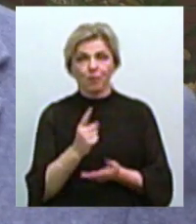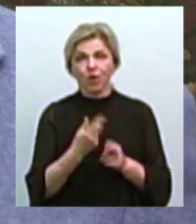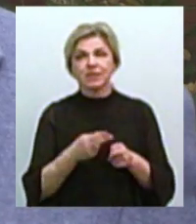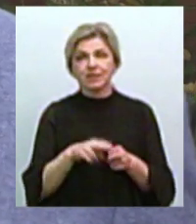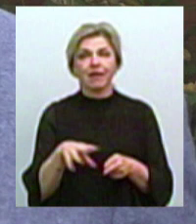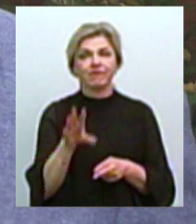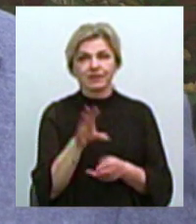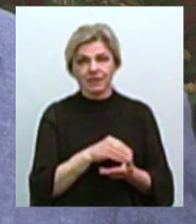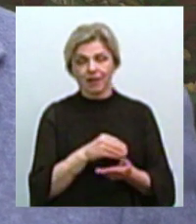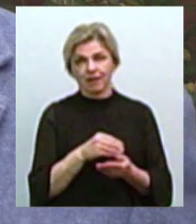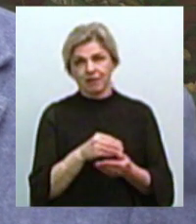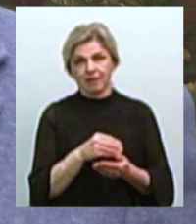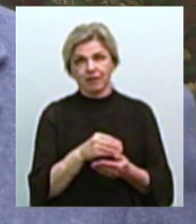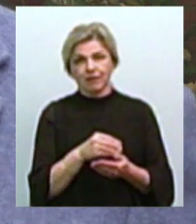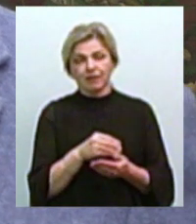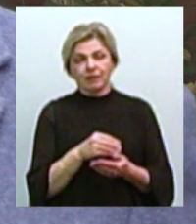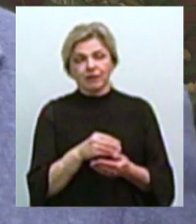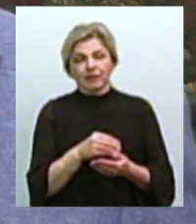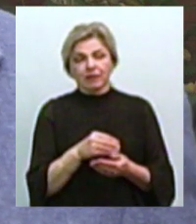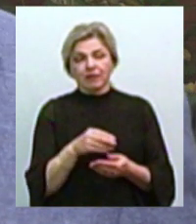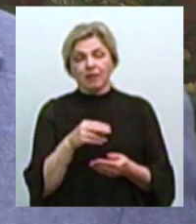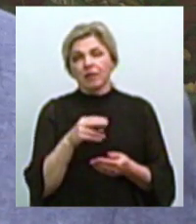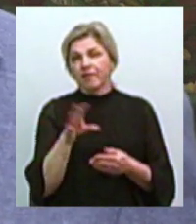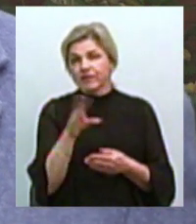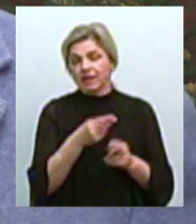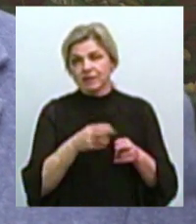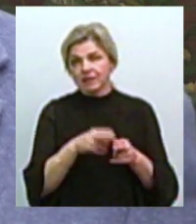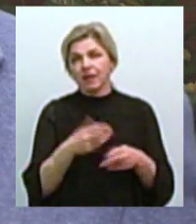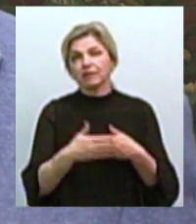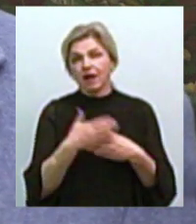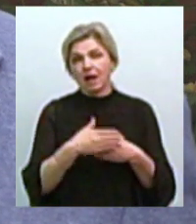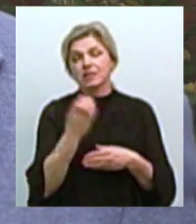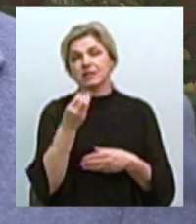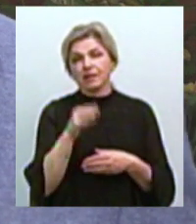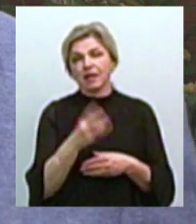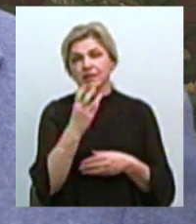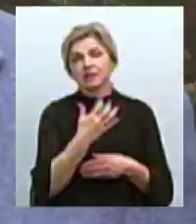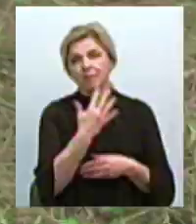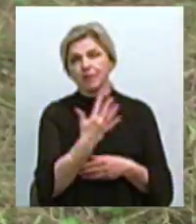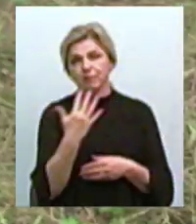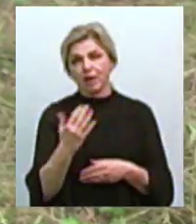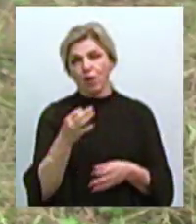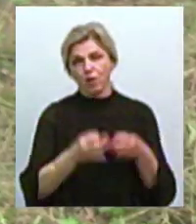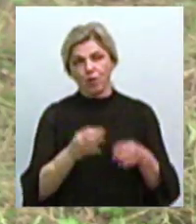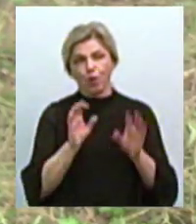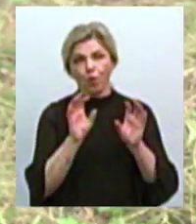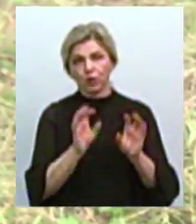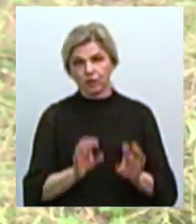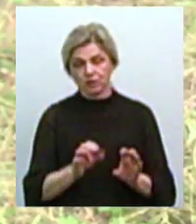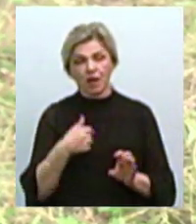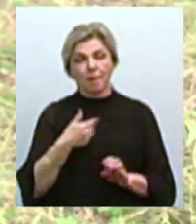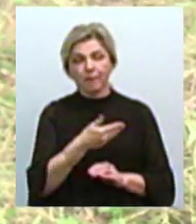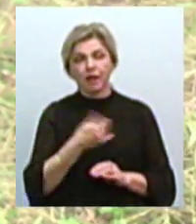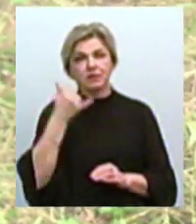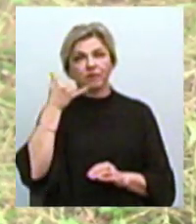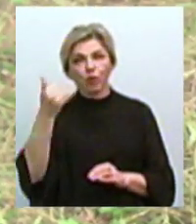все преслідується по кримінальному кодексу, стаття 355 Кримінального кодексу. Ми зателефонували за номером, з якого